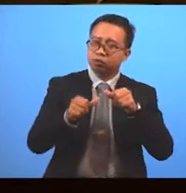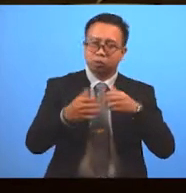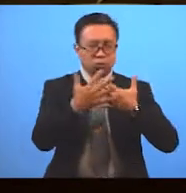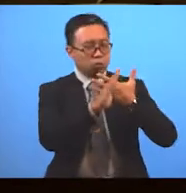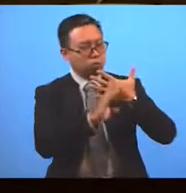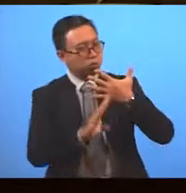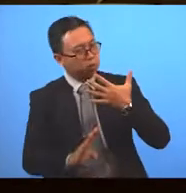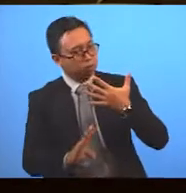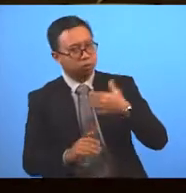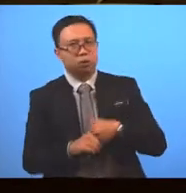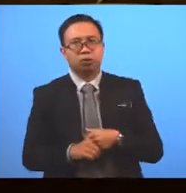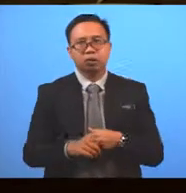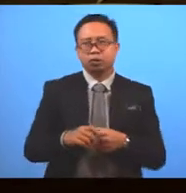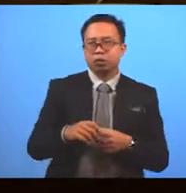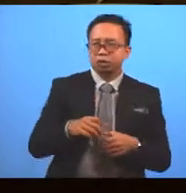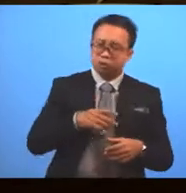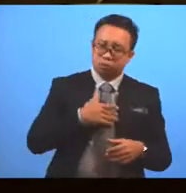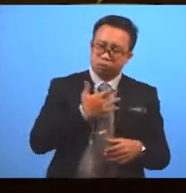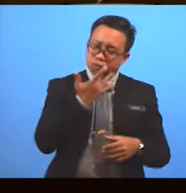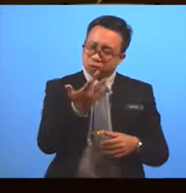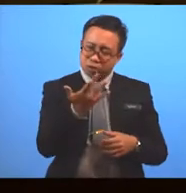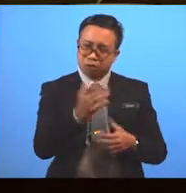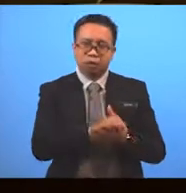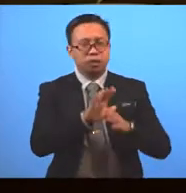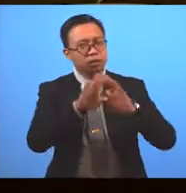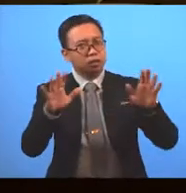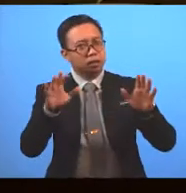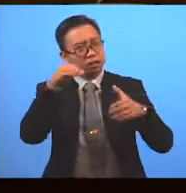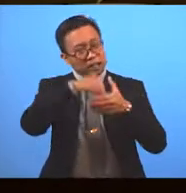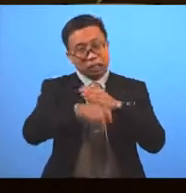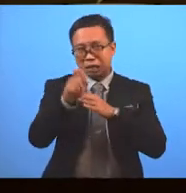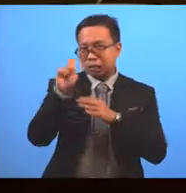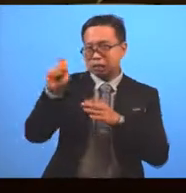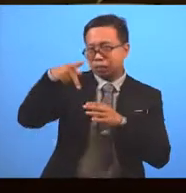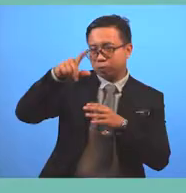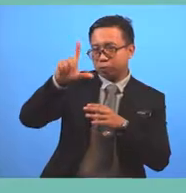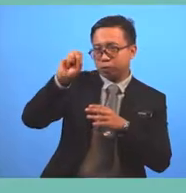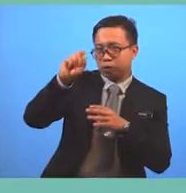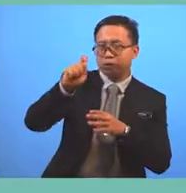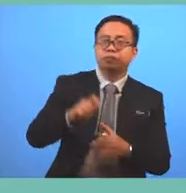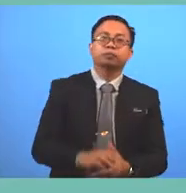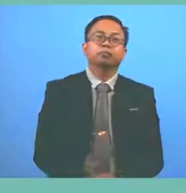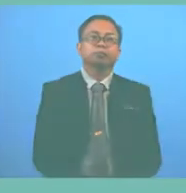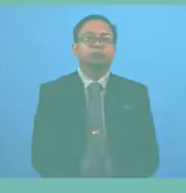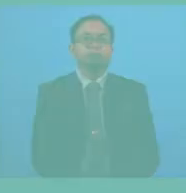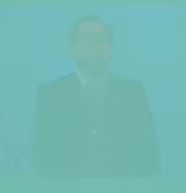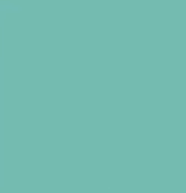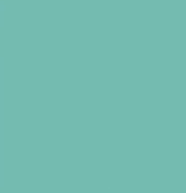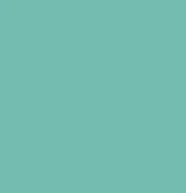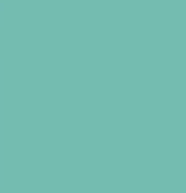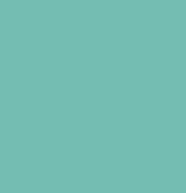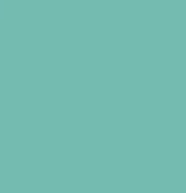Along with touchy And emotional moments That is in the subplot And subplot And subplot